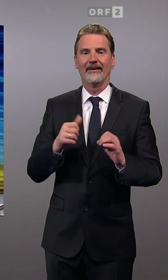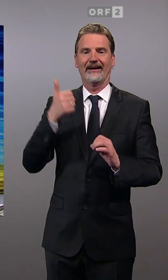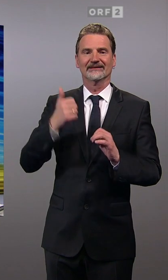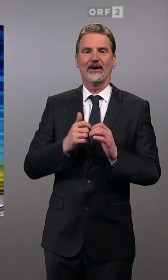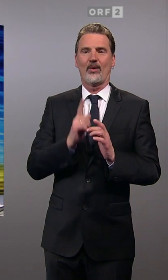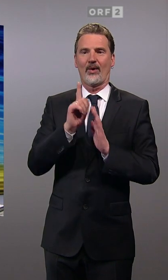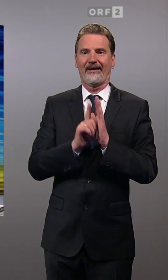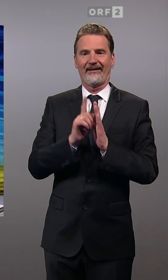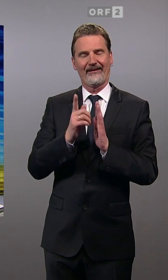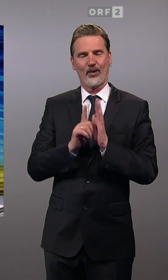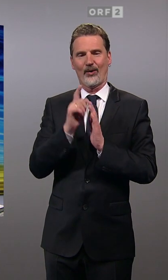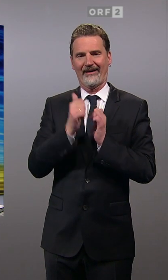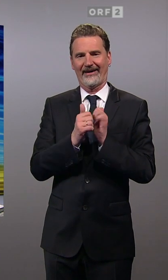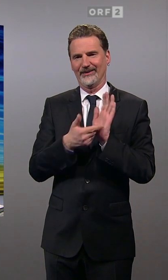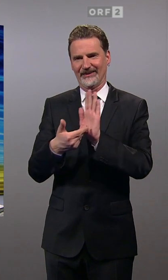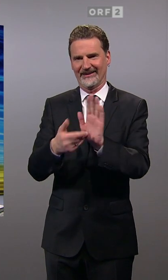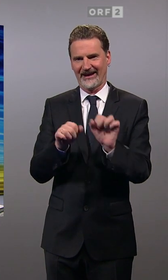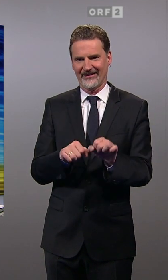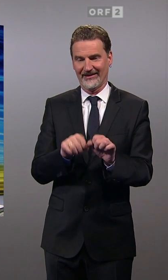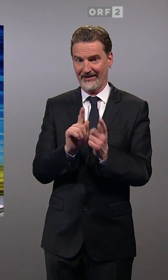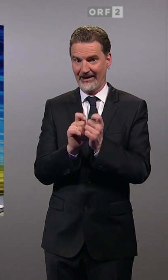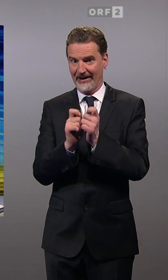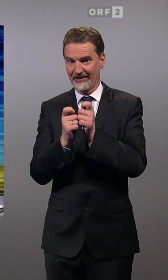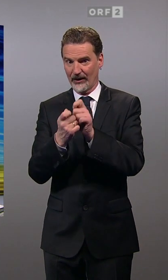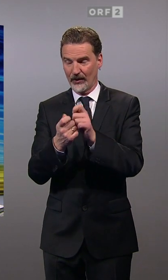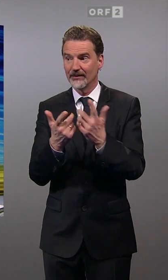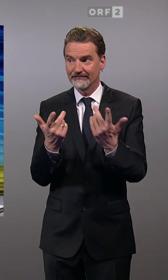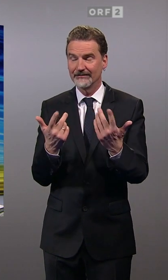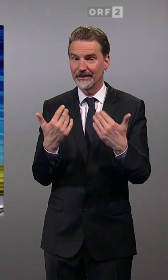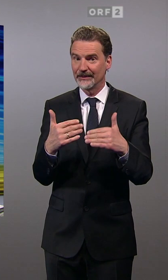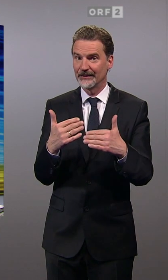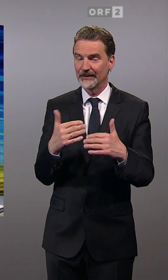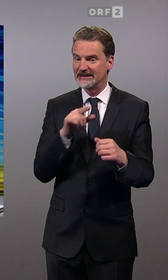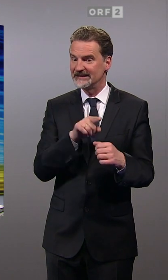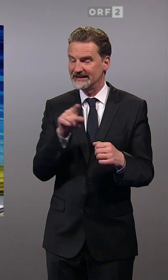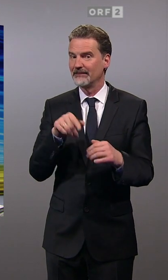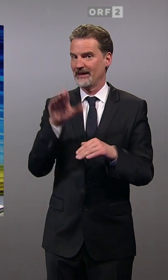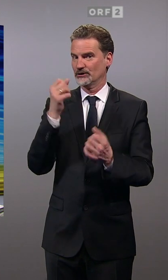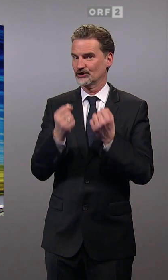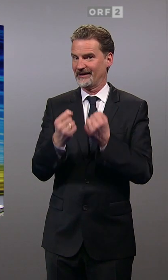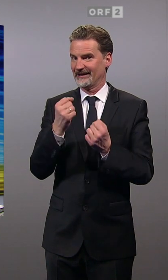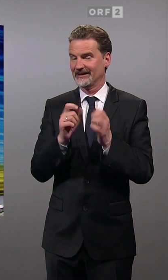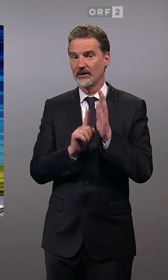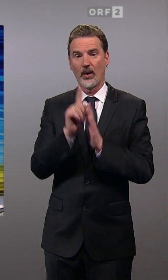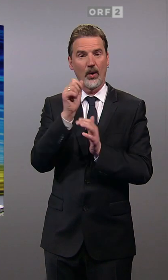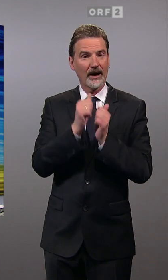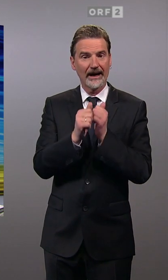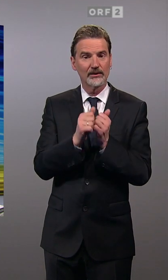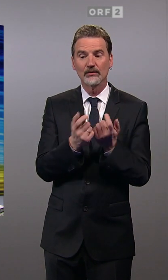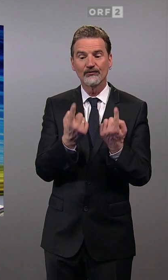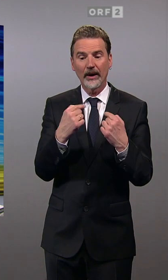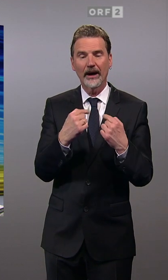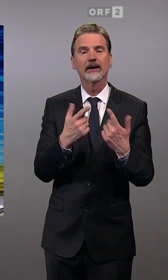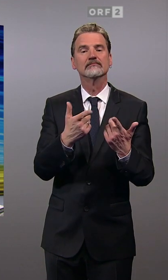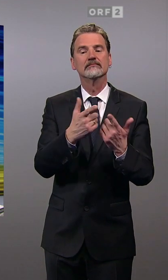können. Und die Änderungen bei dieser Wahl machen auch die Hochrechnung ein Stück weit schwieriger. Denn diese Hochrechnung basiert auf den Ergebnissen